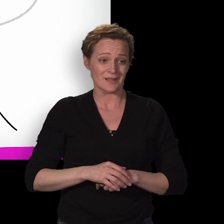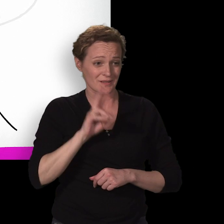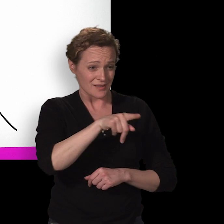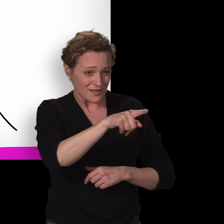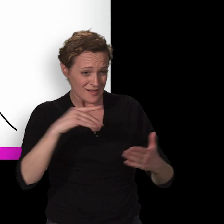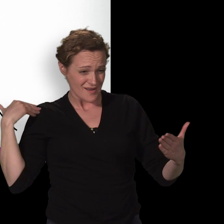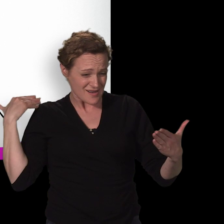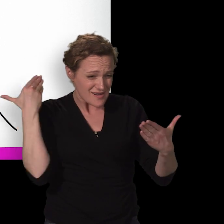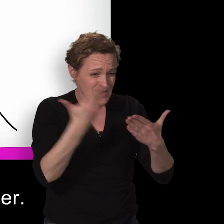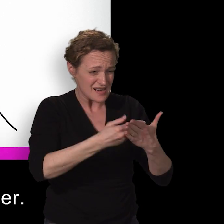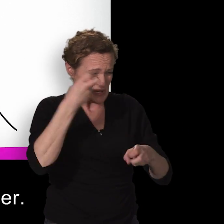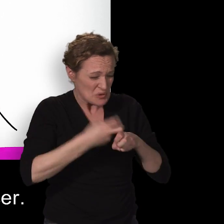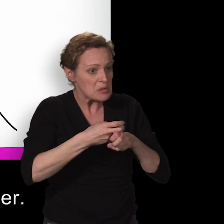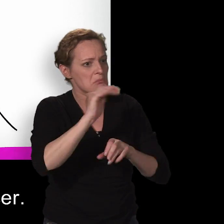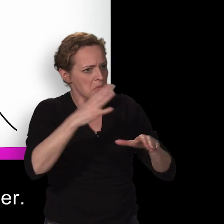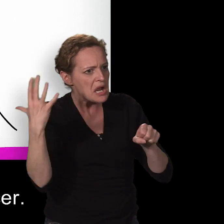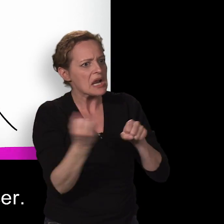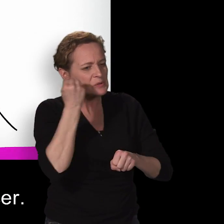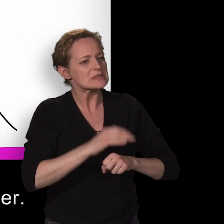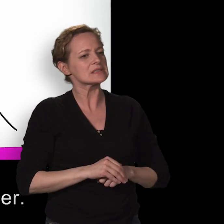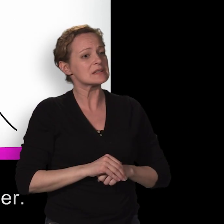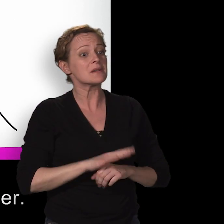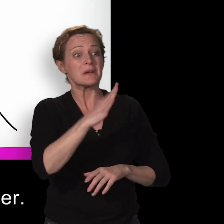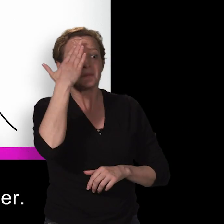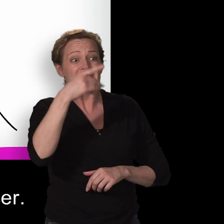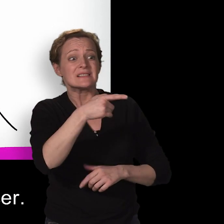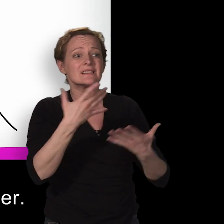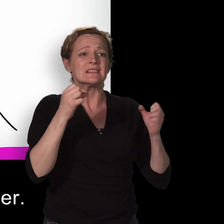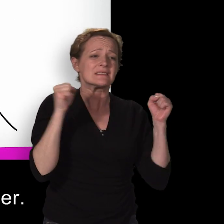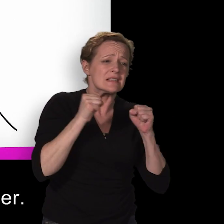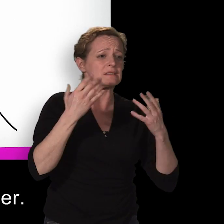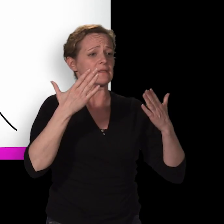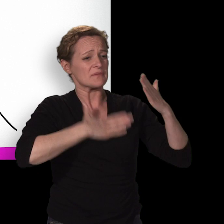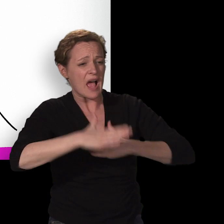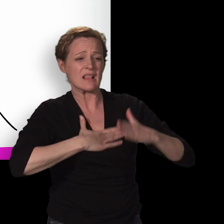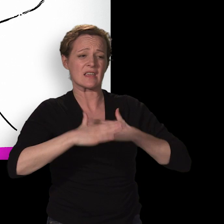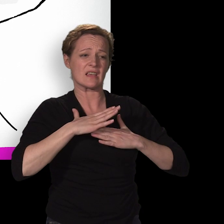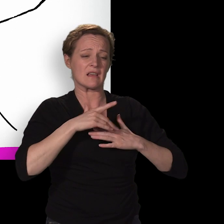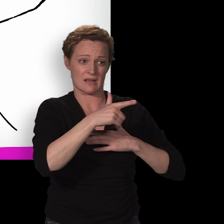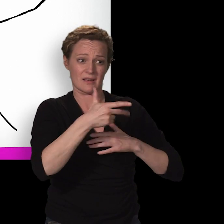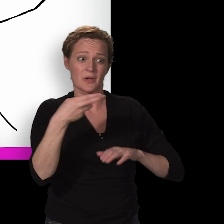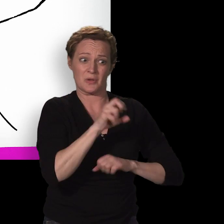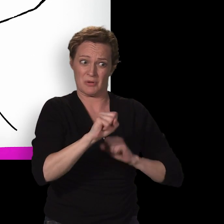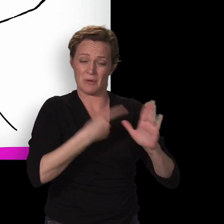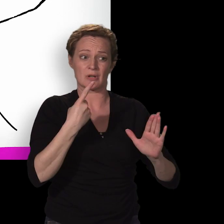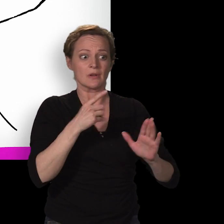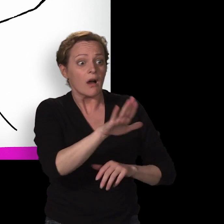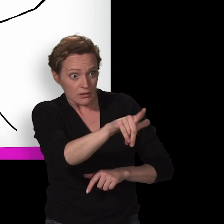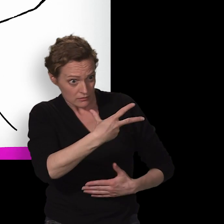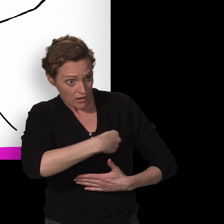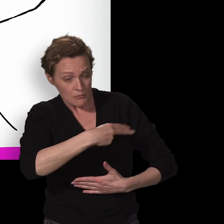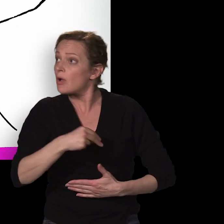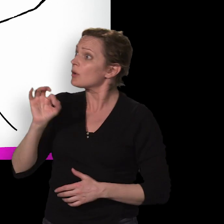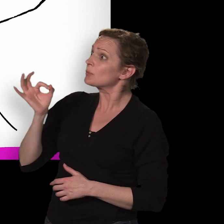avez fait le plus dur, vous savez. Même si vous êtes fatigué ou stressé, ce serait dommage de recommencer. Est-ce que vous allez allaiter ? Euh, oui.